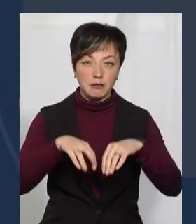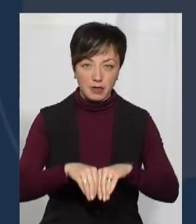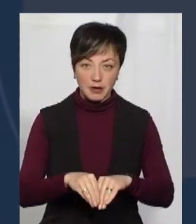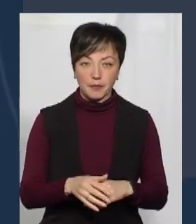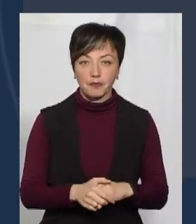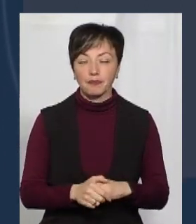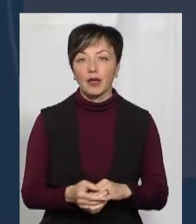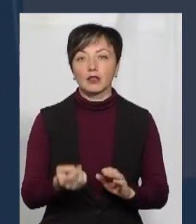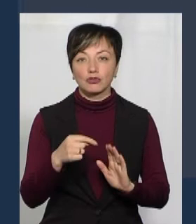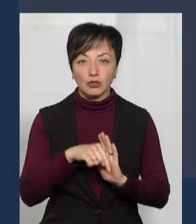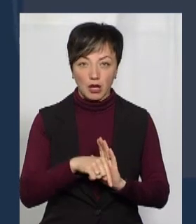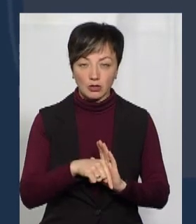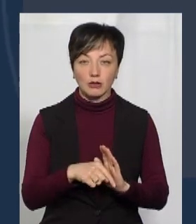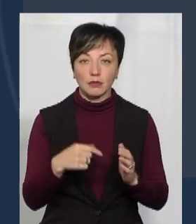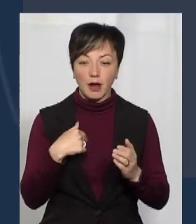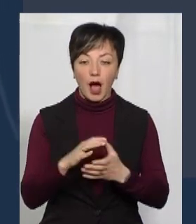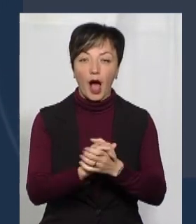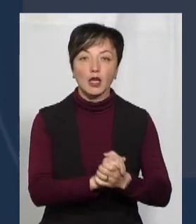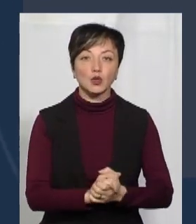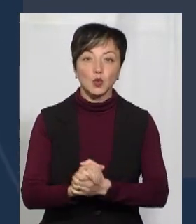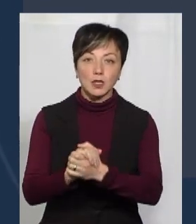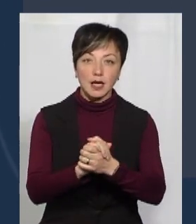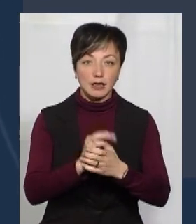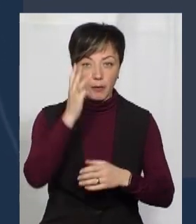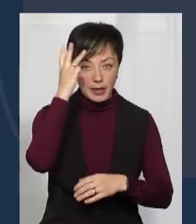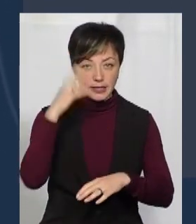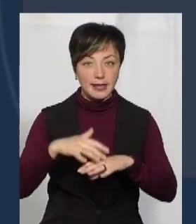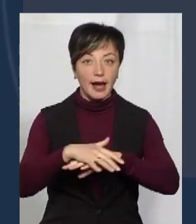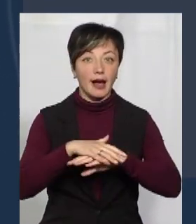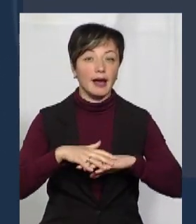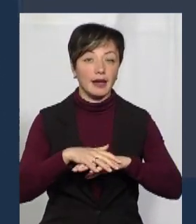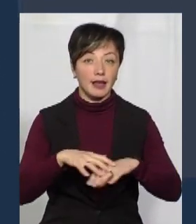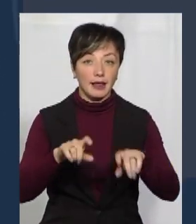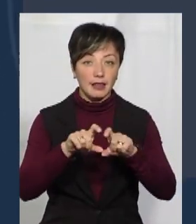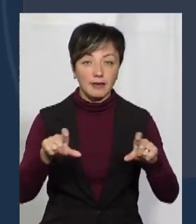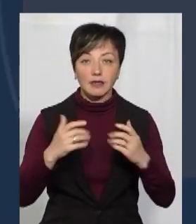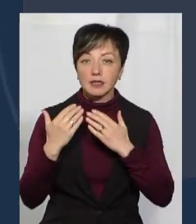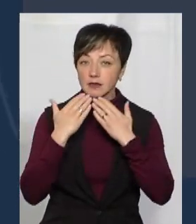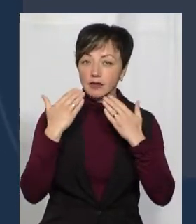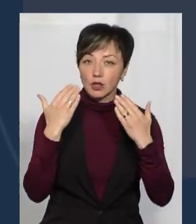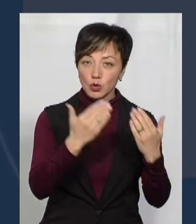цю аргументацію ми, Асоціація хмельницьких ринків, звернулися 28